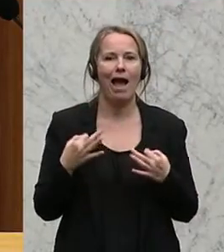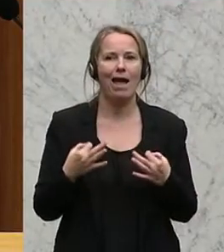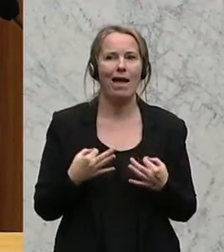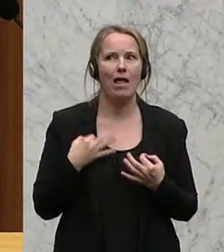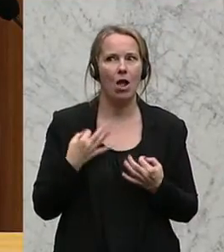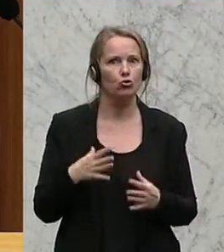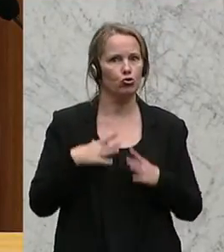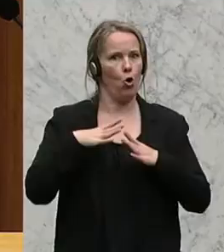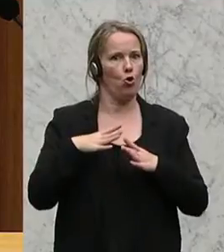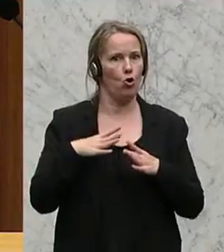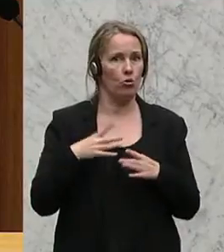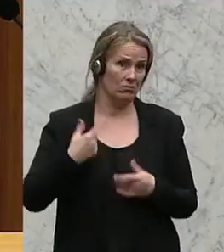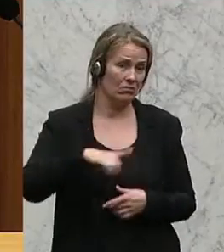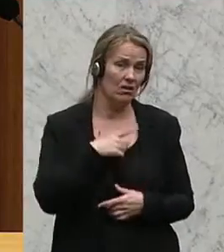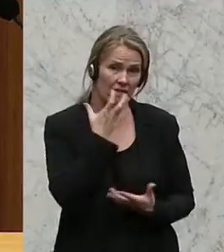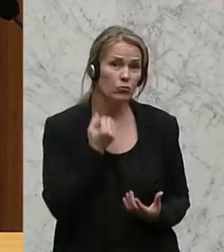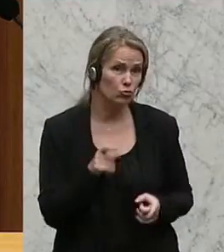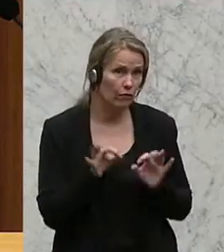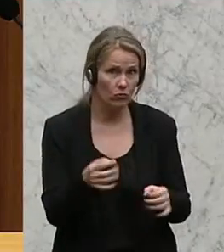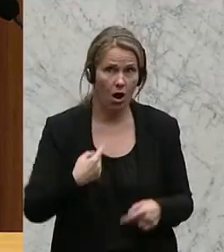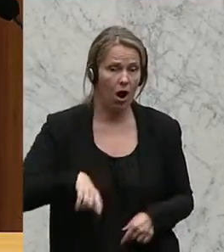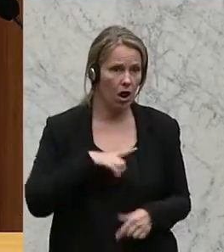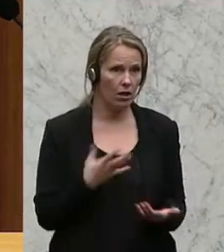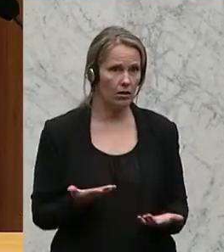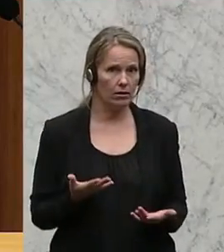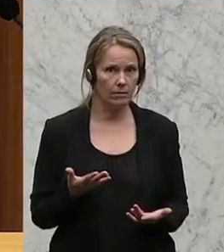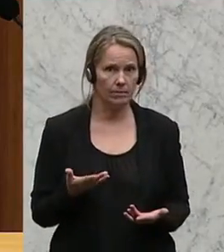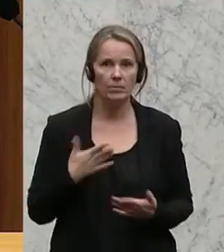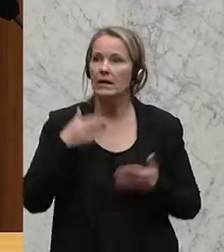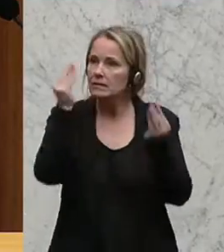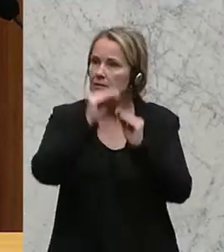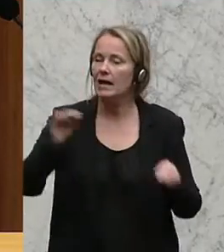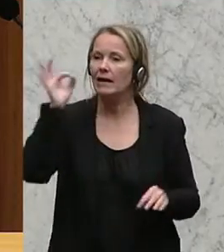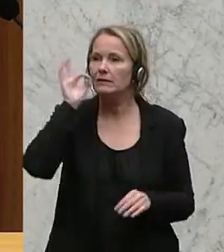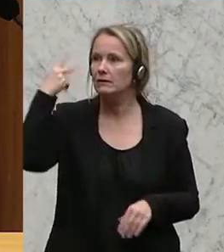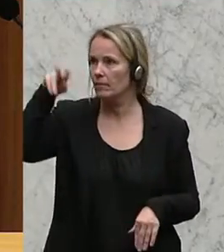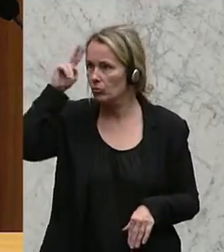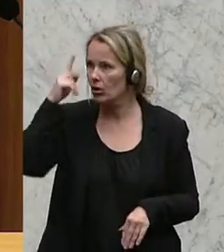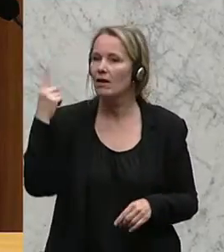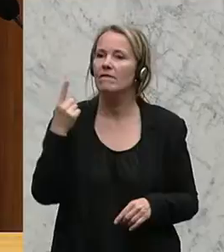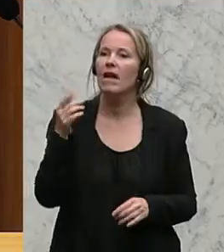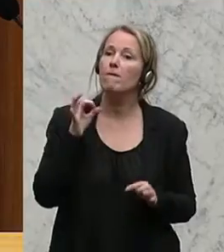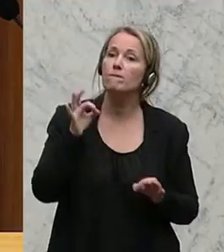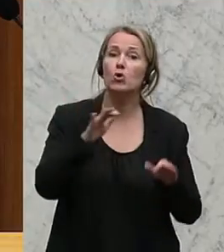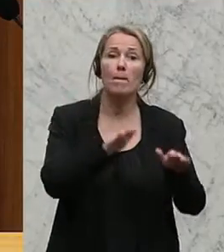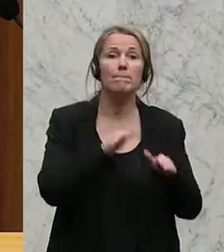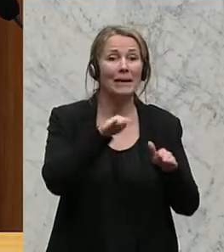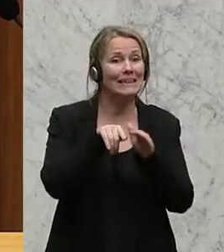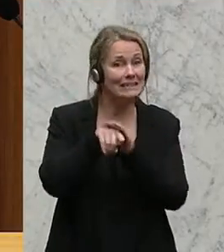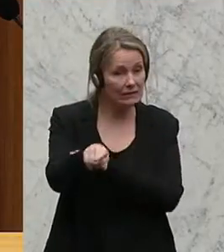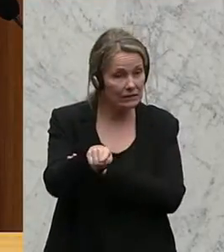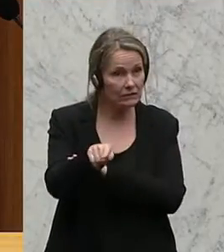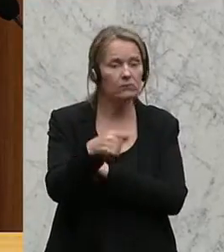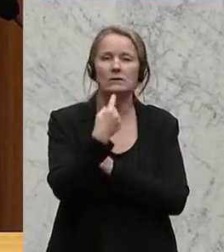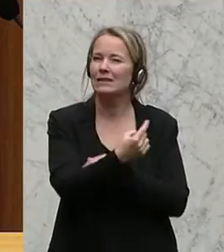wäre uns allen sehr zu wünschen. Meine sehr geehrten Damen und Herren, die Befürworter des Brexit haben ja unter